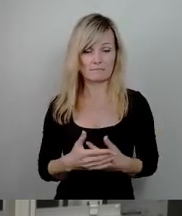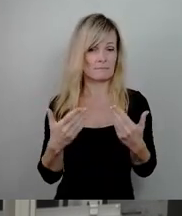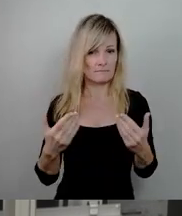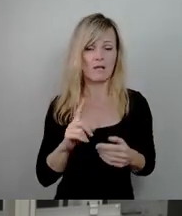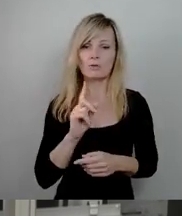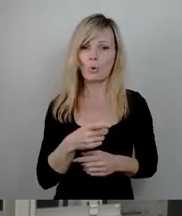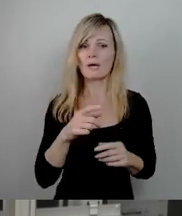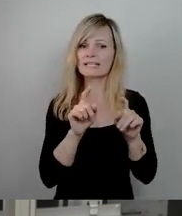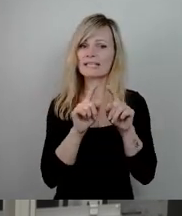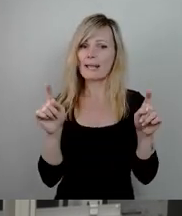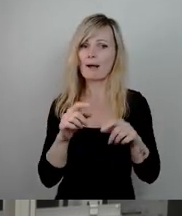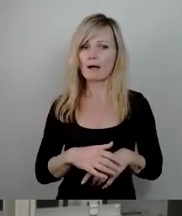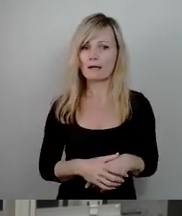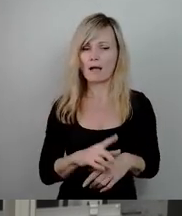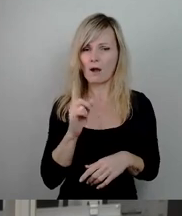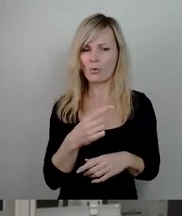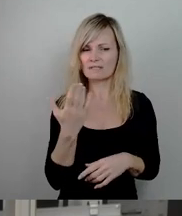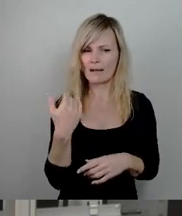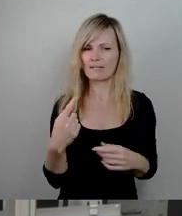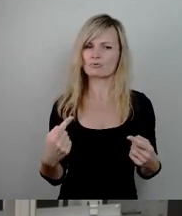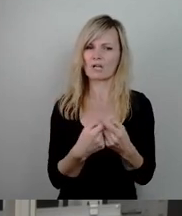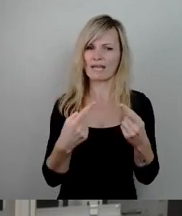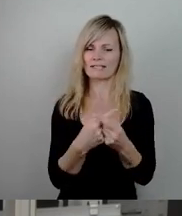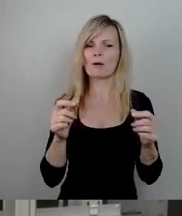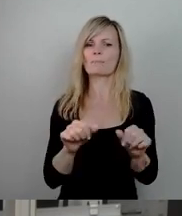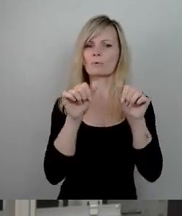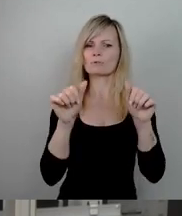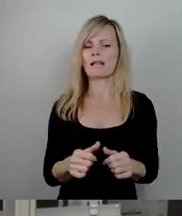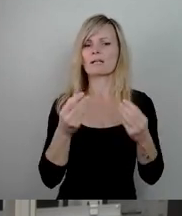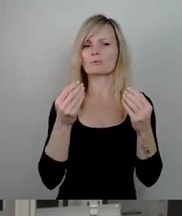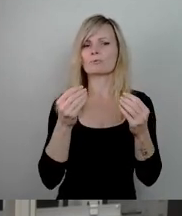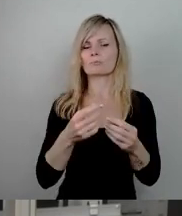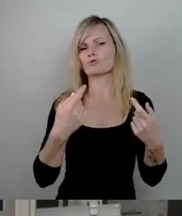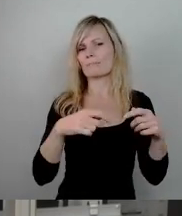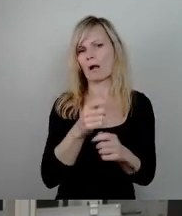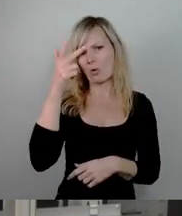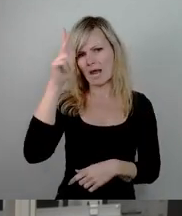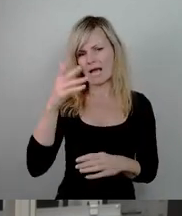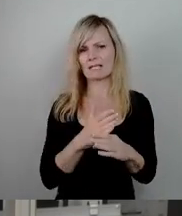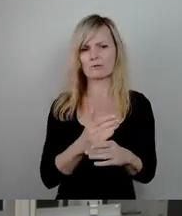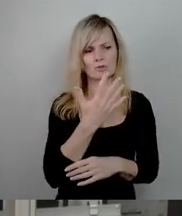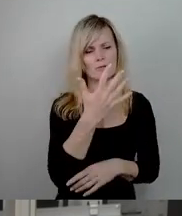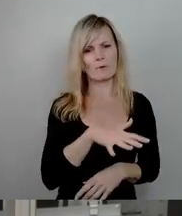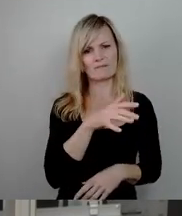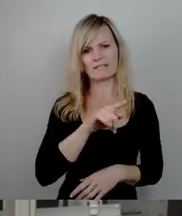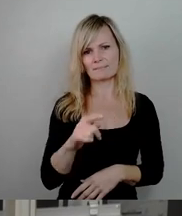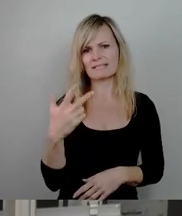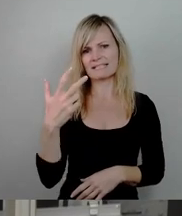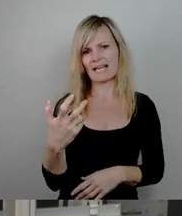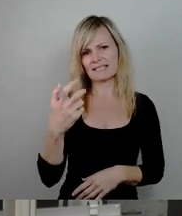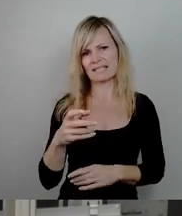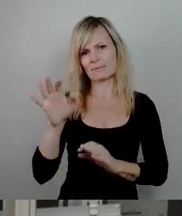das Modell, wie bei Bauherren zwischen 15 und 30 Prozent das sogenannte Bauherrenmodell,